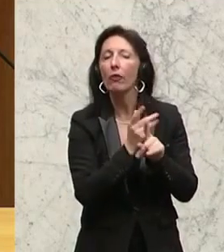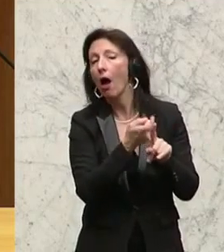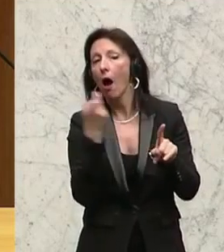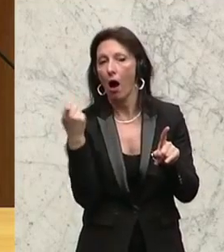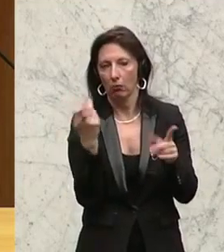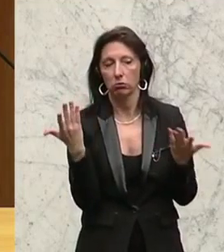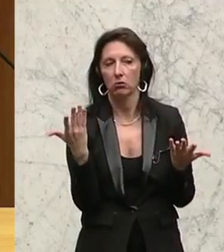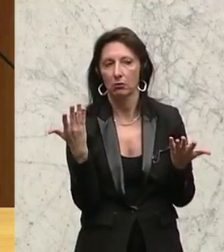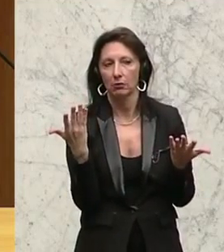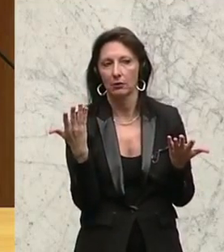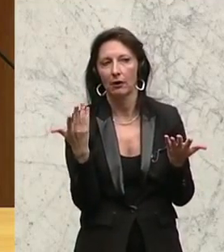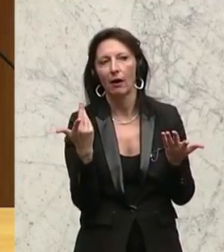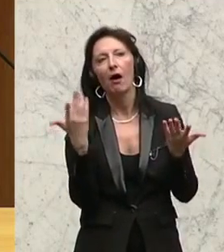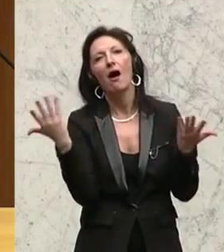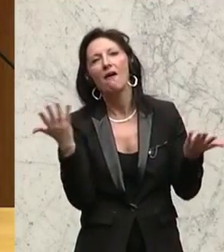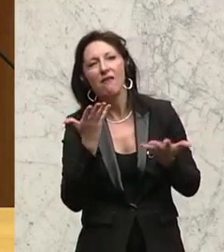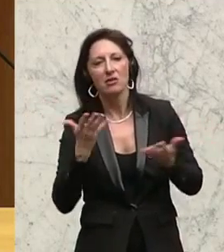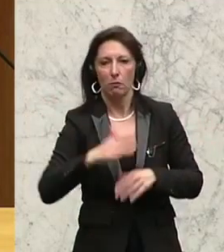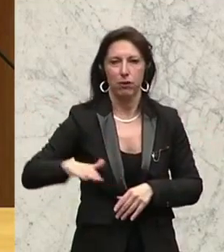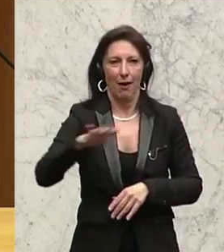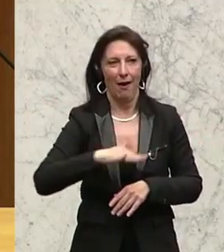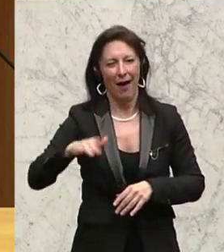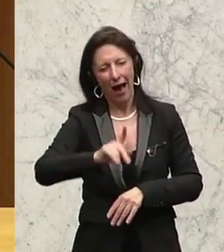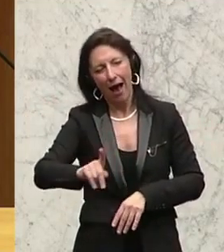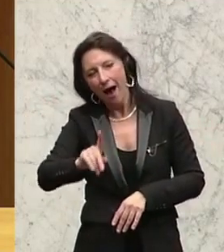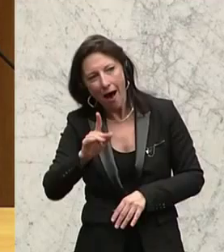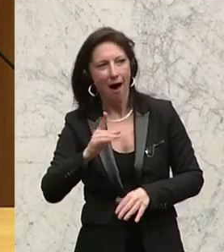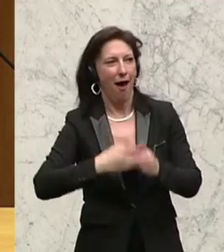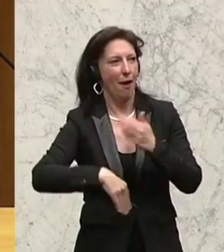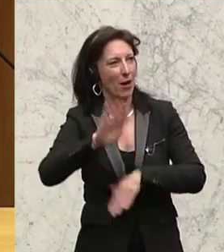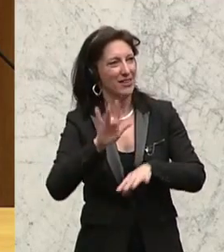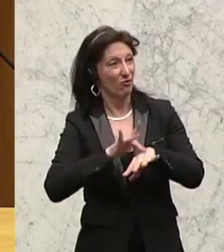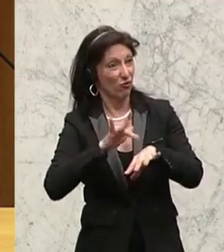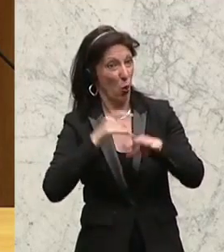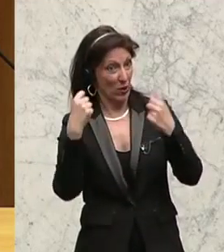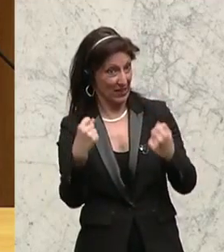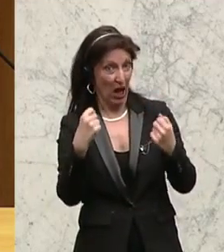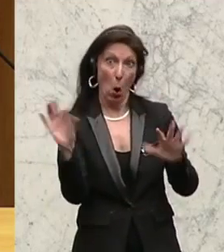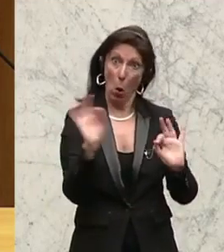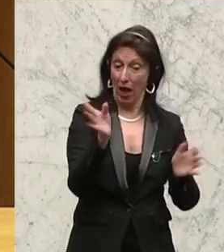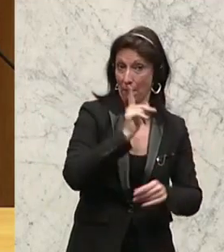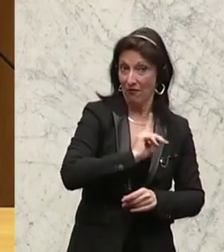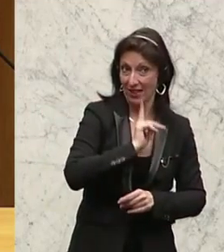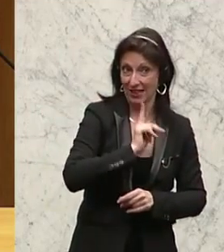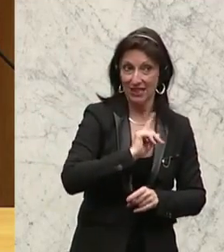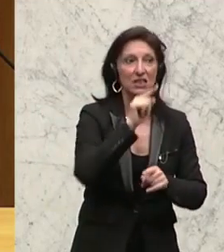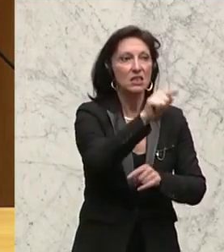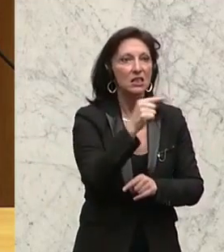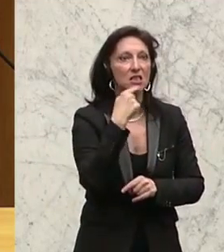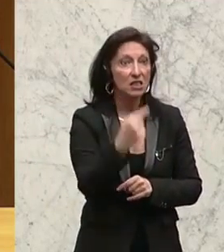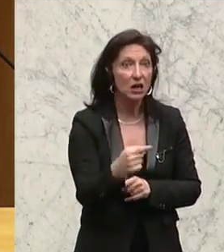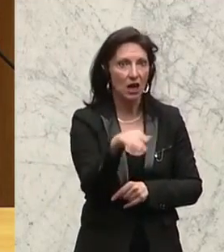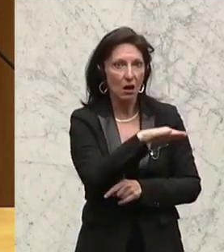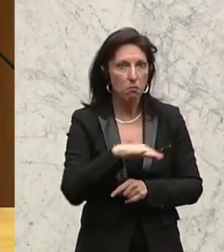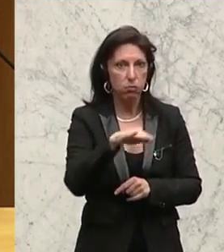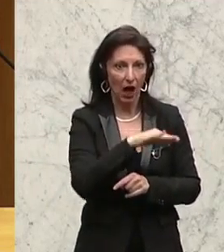subjektive Sicherheitsgefühl am geringsten ist. Und dann wissen Sie, und Sie haben es ja auch selbst angekündigt, dass das dort ist, wo am wenigsten Konfrontation